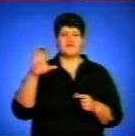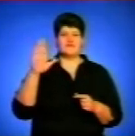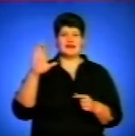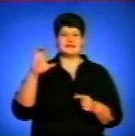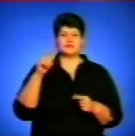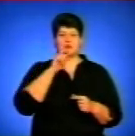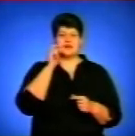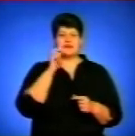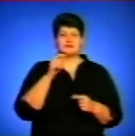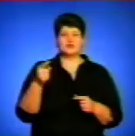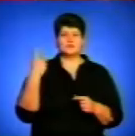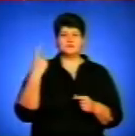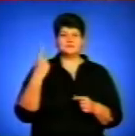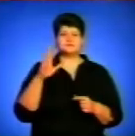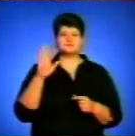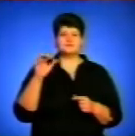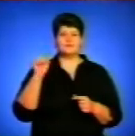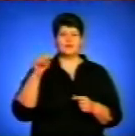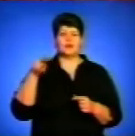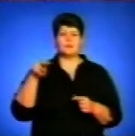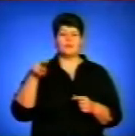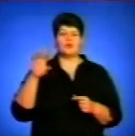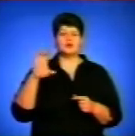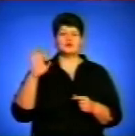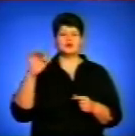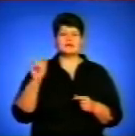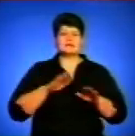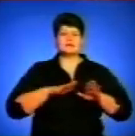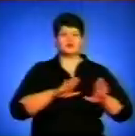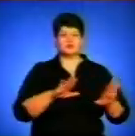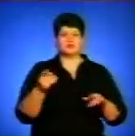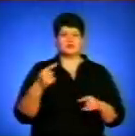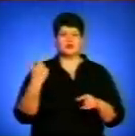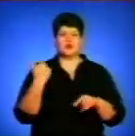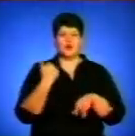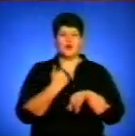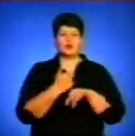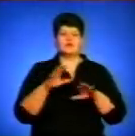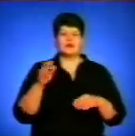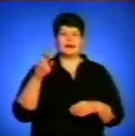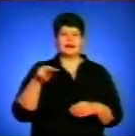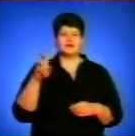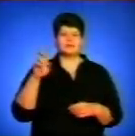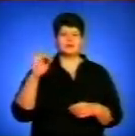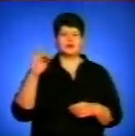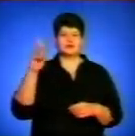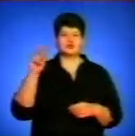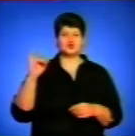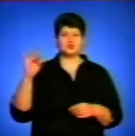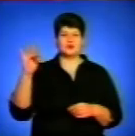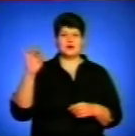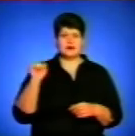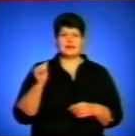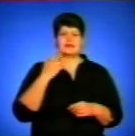Тернопільській області Віталій Апостолюк, заступник Тернопільського міського голови Леонід Бецюра, голова Тернопільської організації Національної